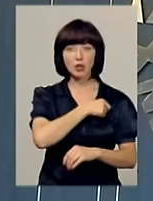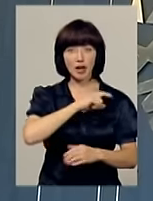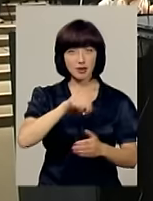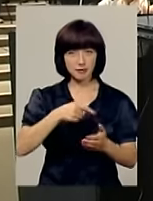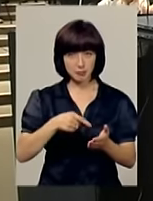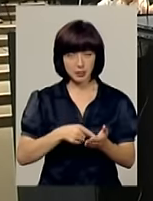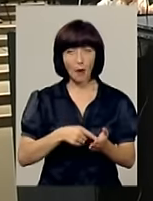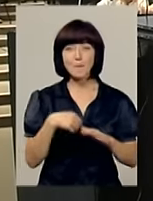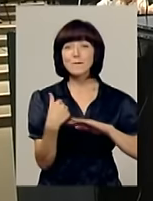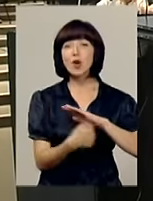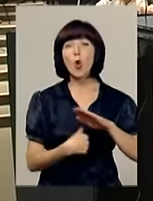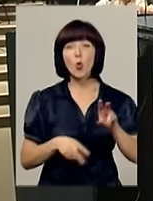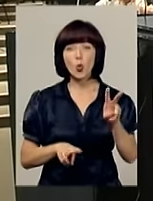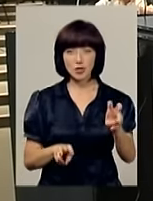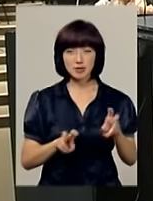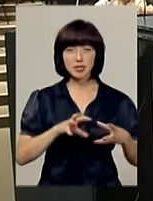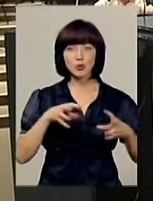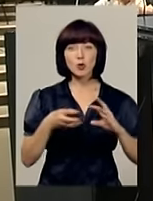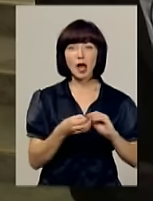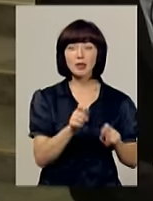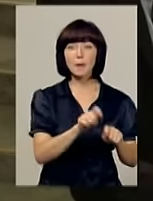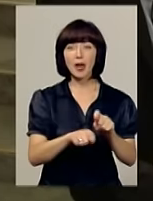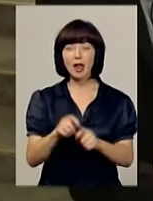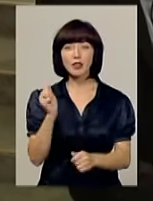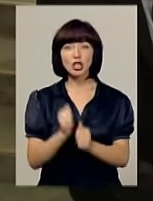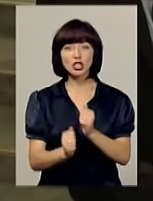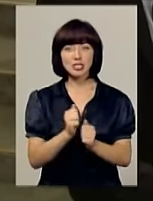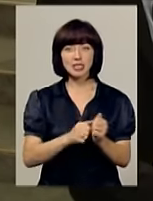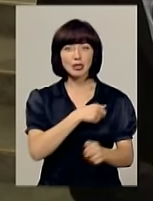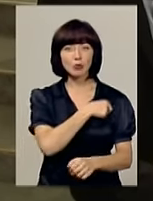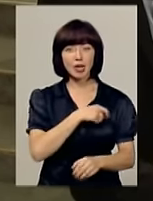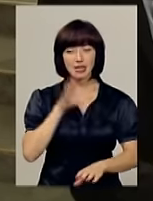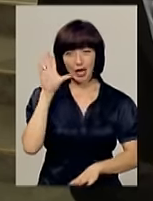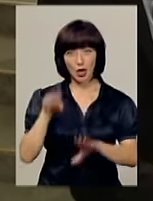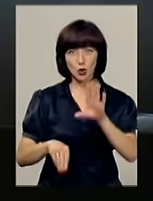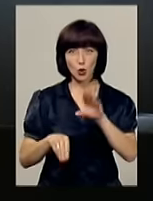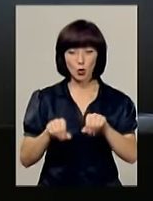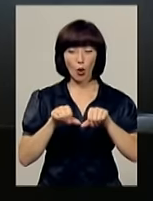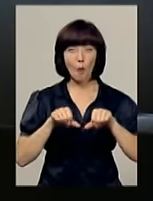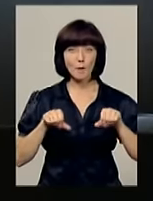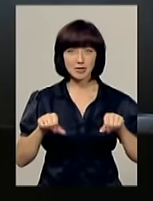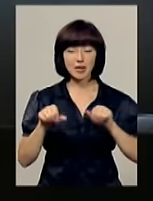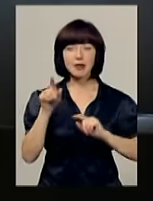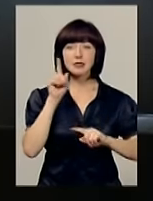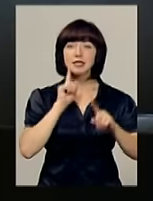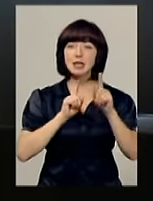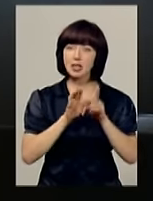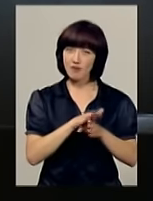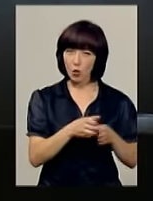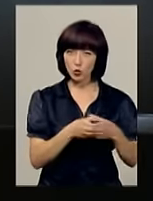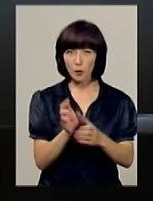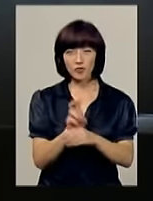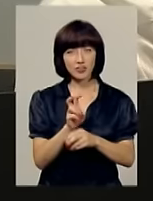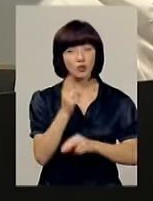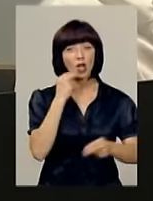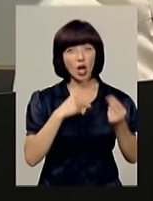-прогульників. За результатами моніторингу, найчастіше міські обранці ігнорують засідання комісій. Сесії виконкому відвідували краще.